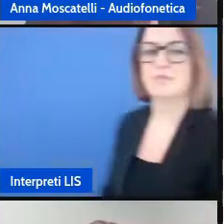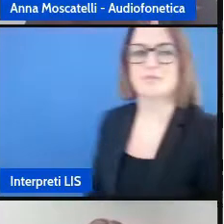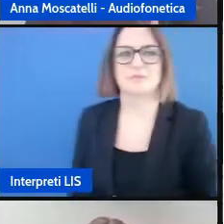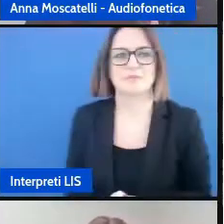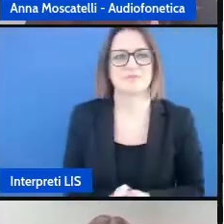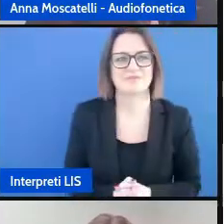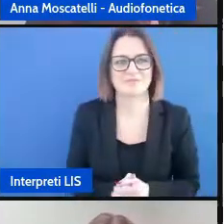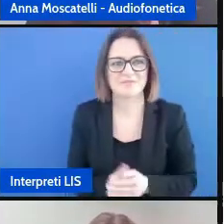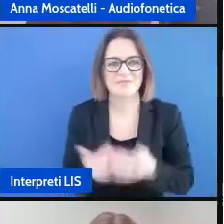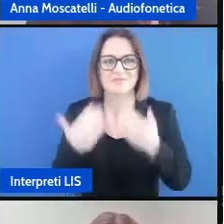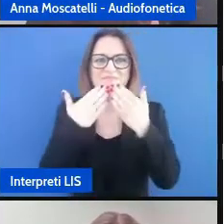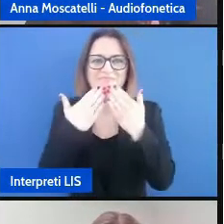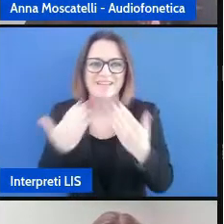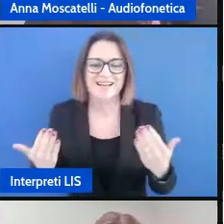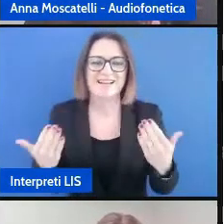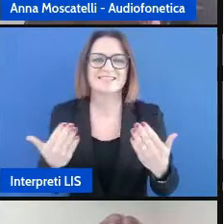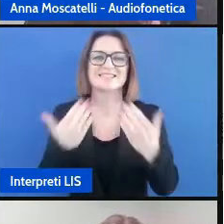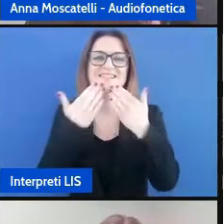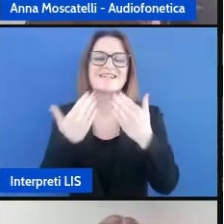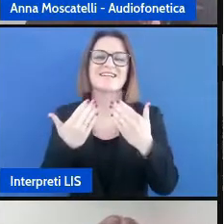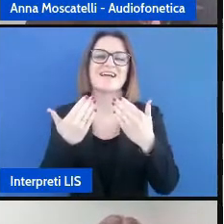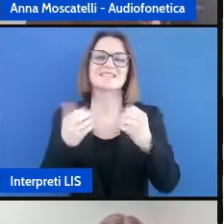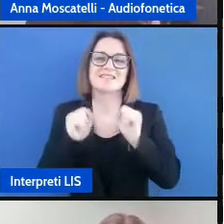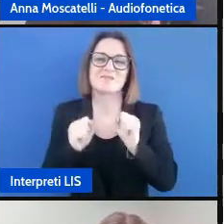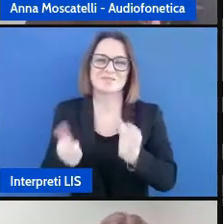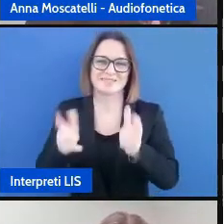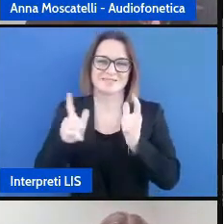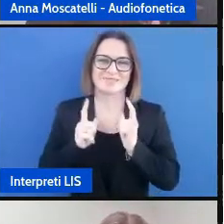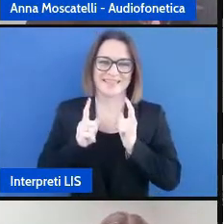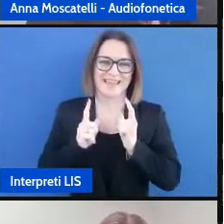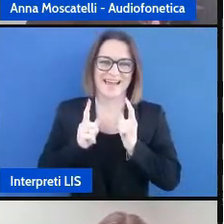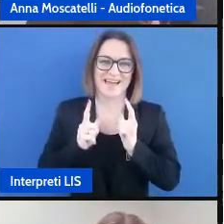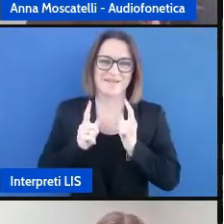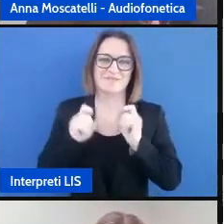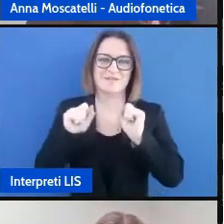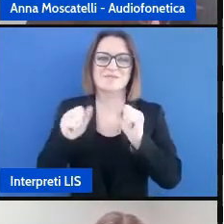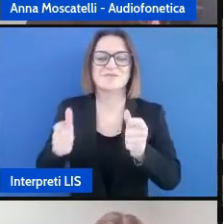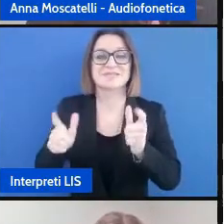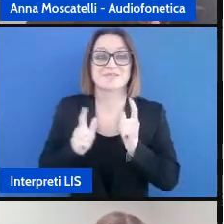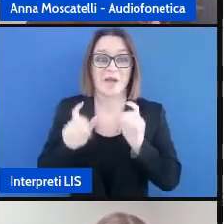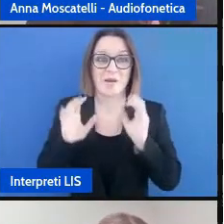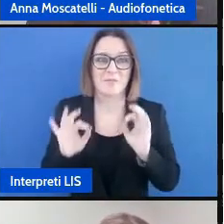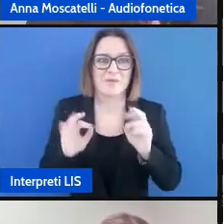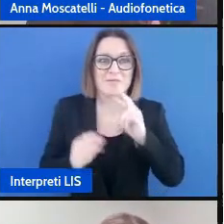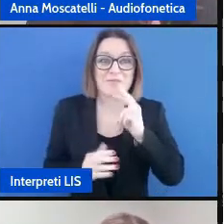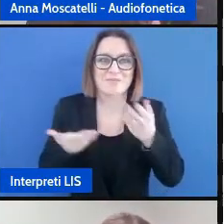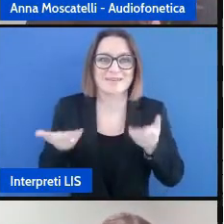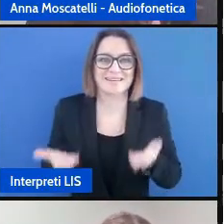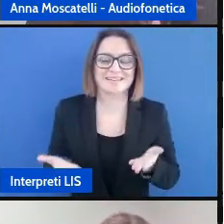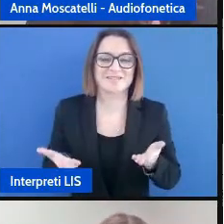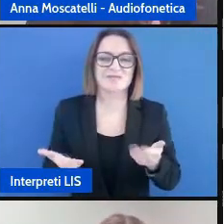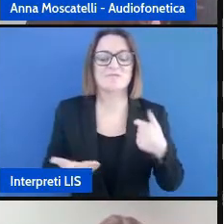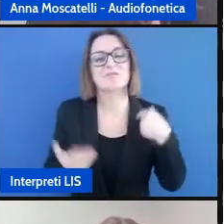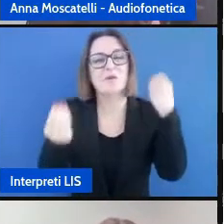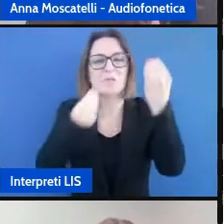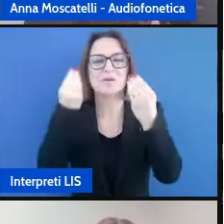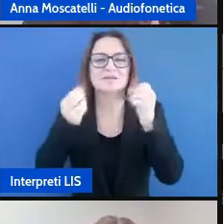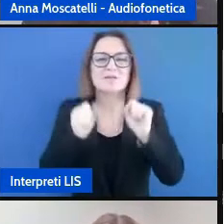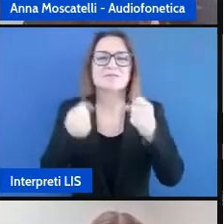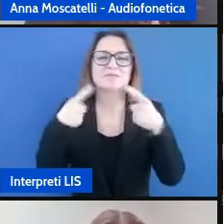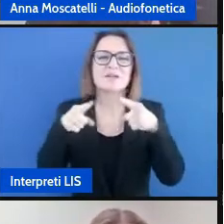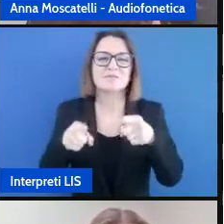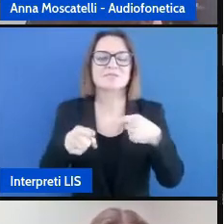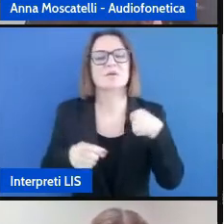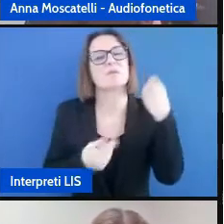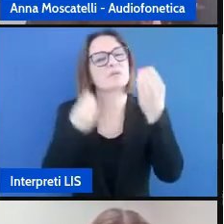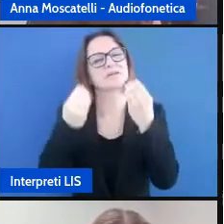Grazie per l'opportunità che mi è stata data in questo pomeriggio che ritengo molto importante per